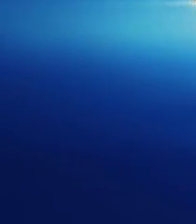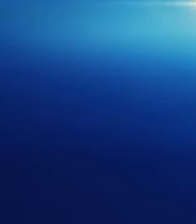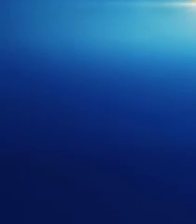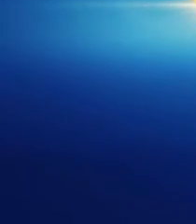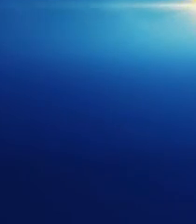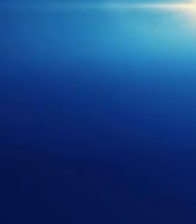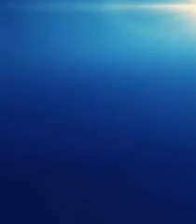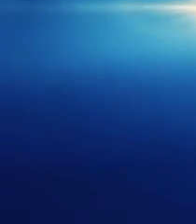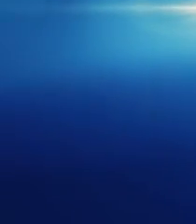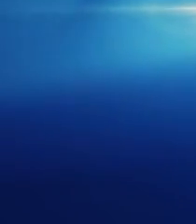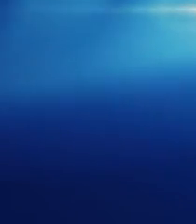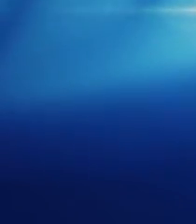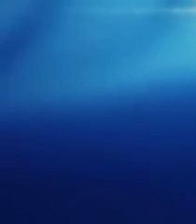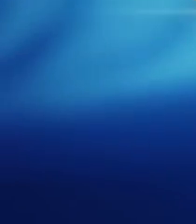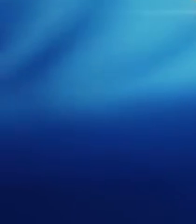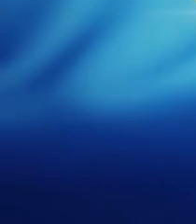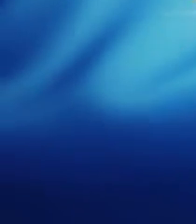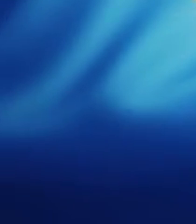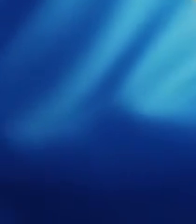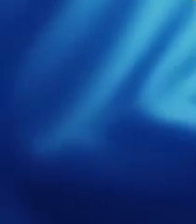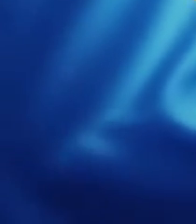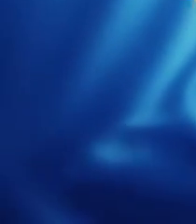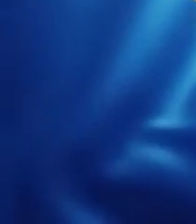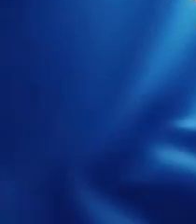Слава Україні!